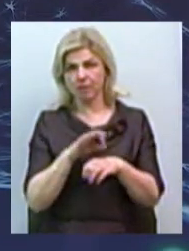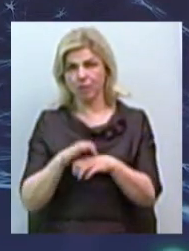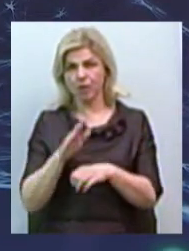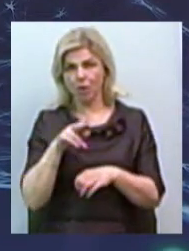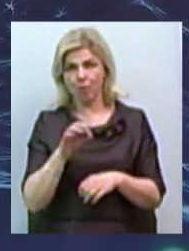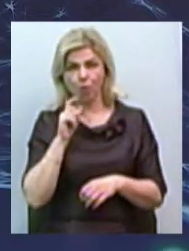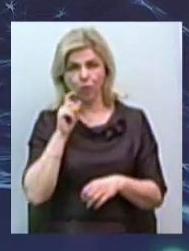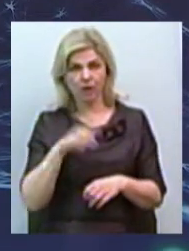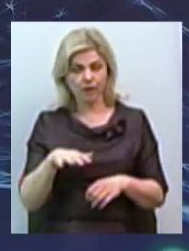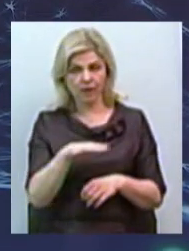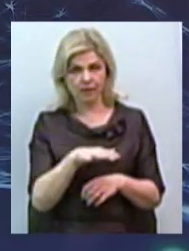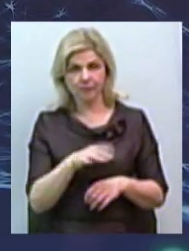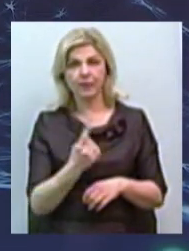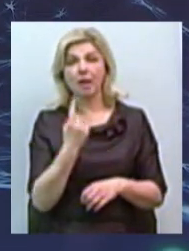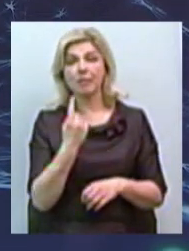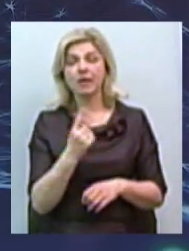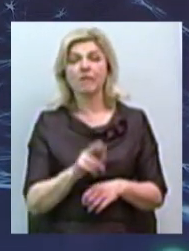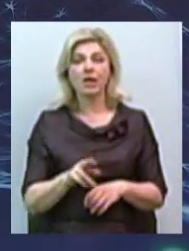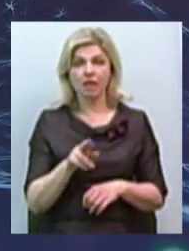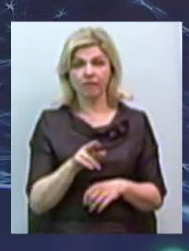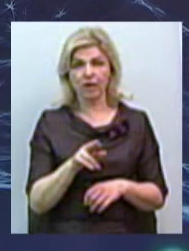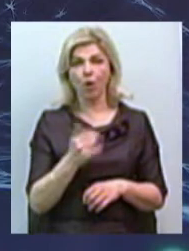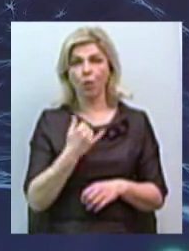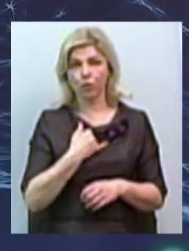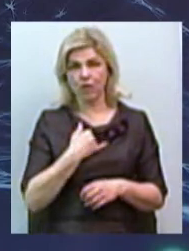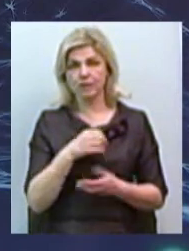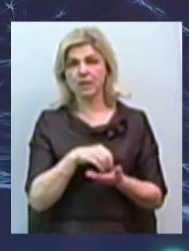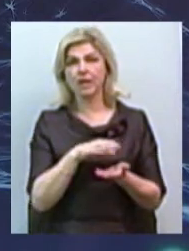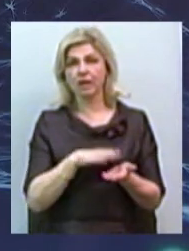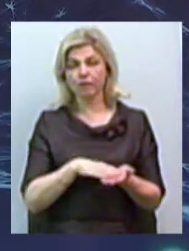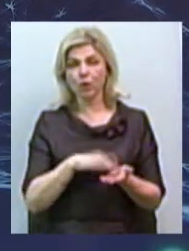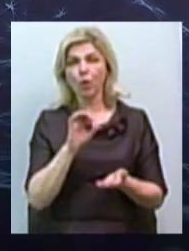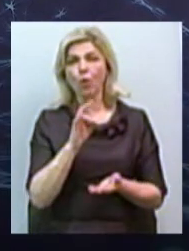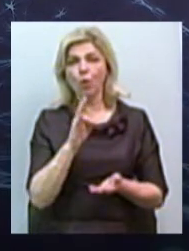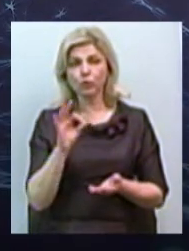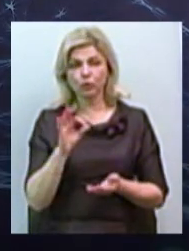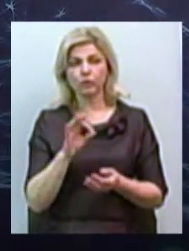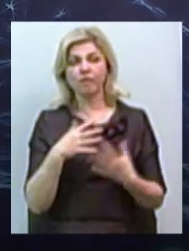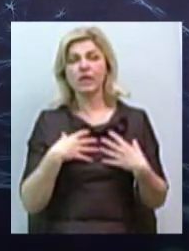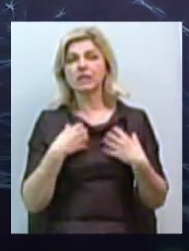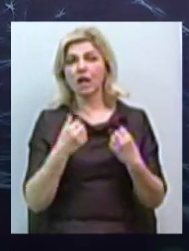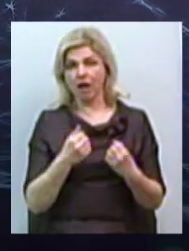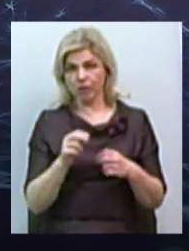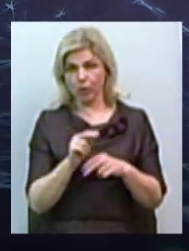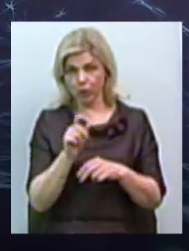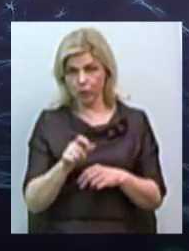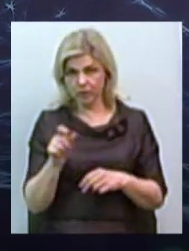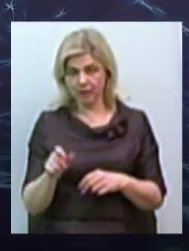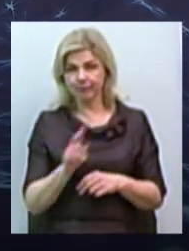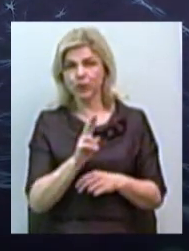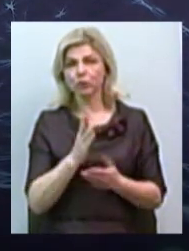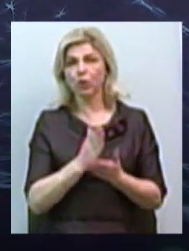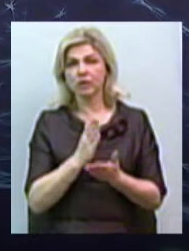На 1 января у нас зарегистрованных онковыздоравливающих людей, які знаходяться на